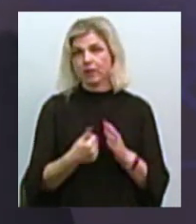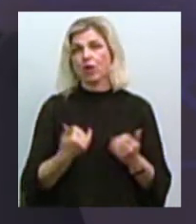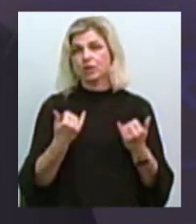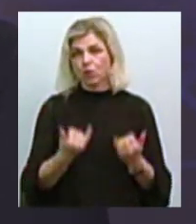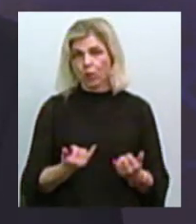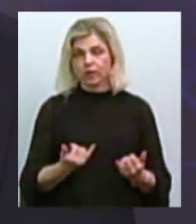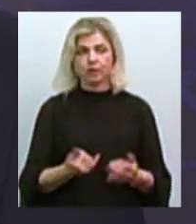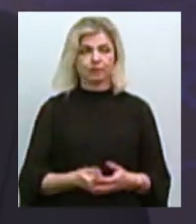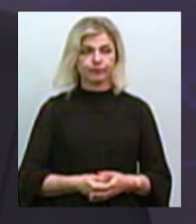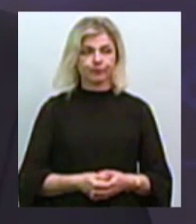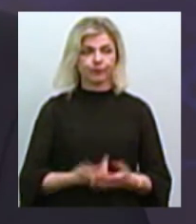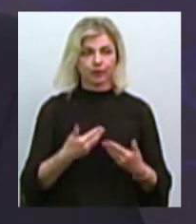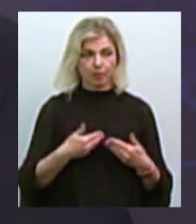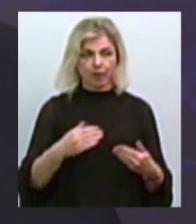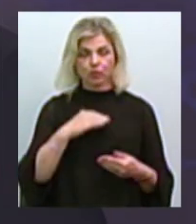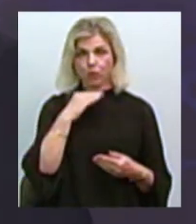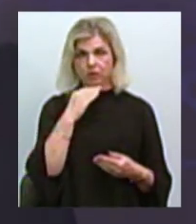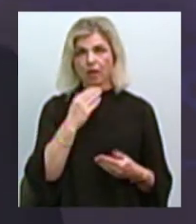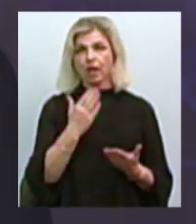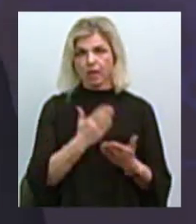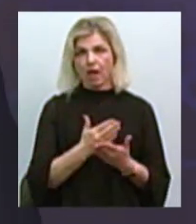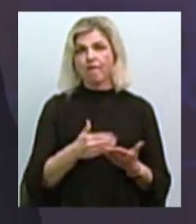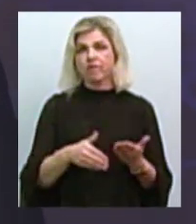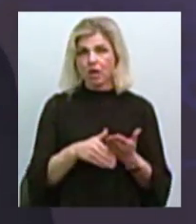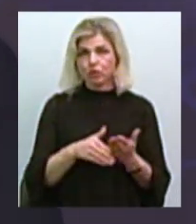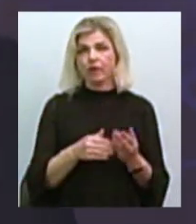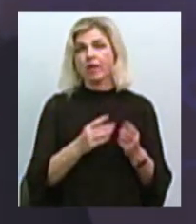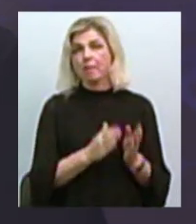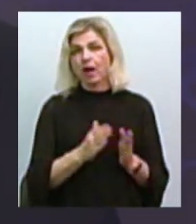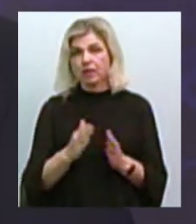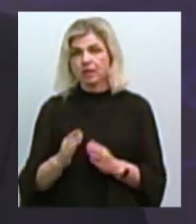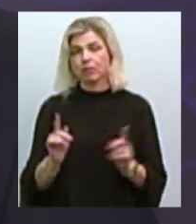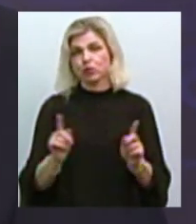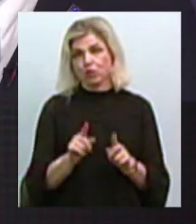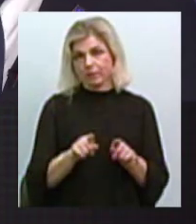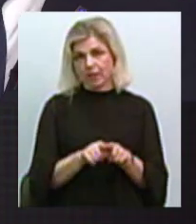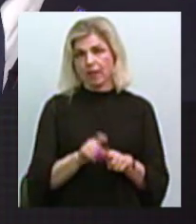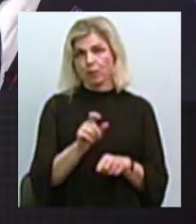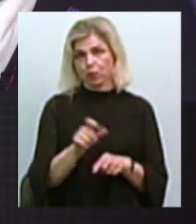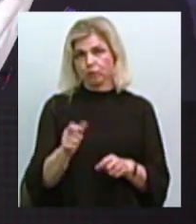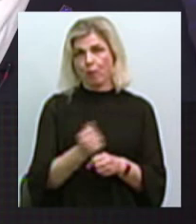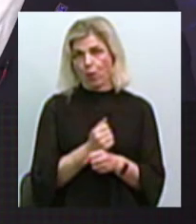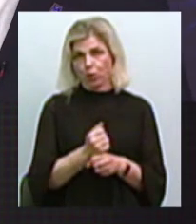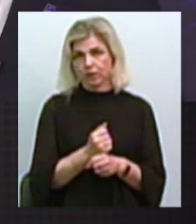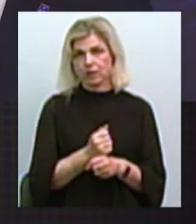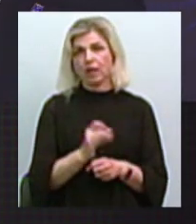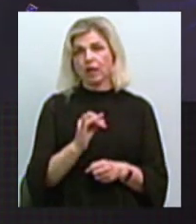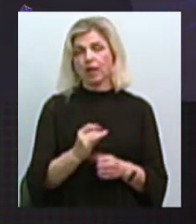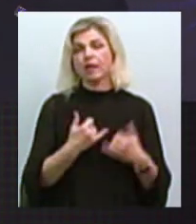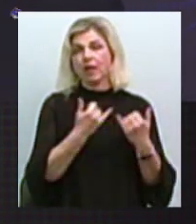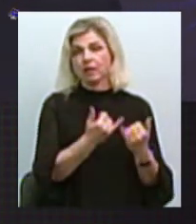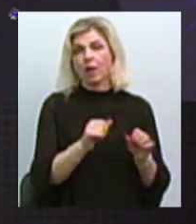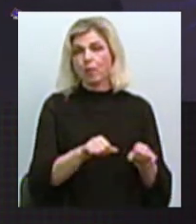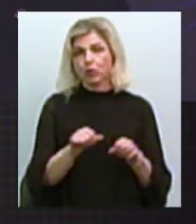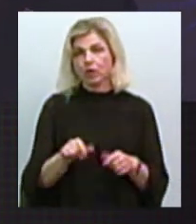є достатньо у нас важелів, достатньо механізмів для того, щоб з такими людьми боротися і надати можливість,